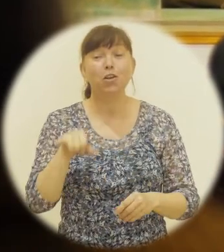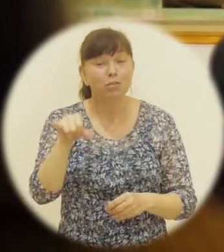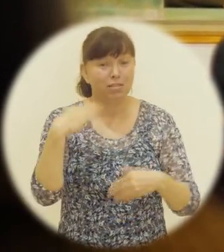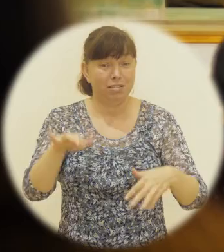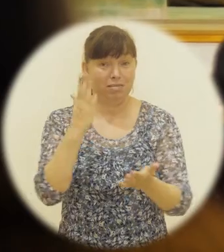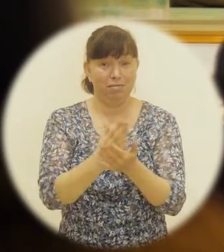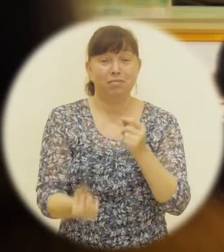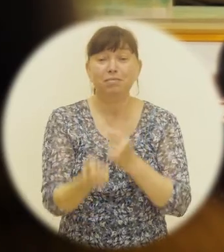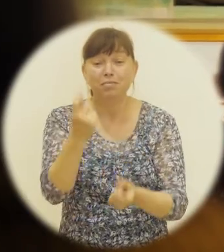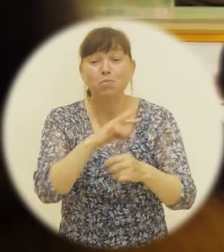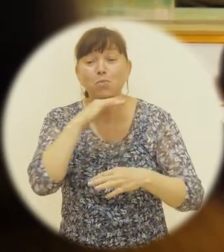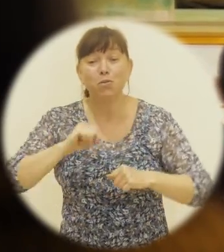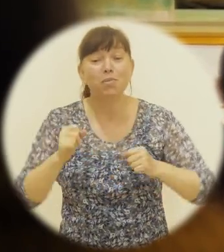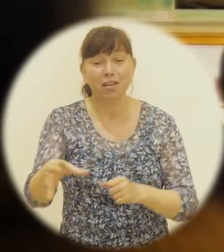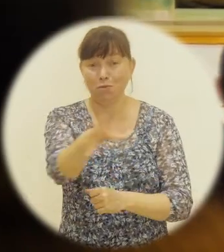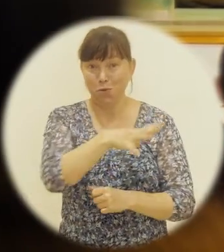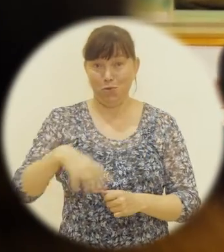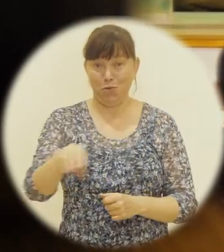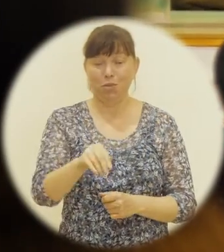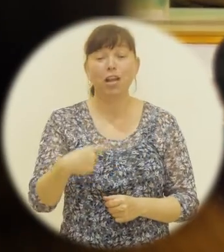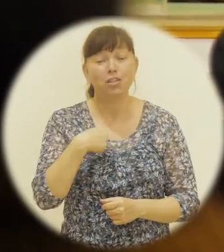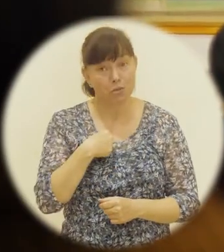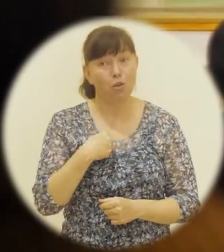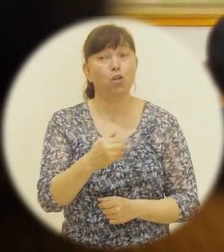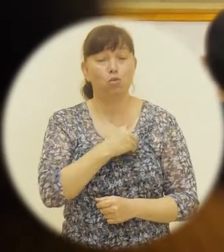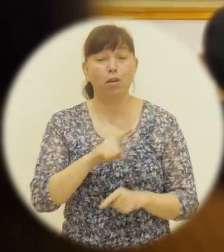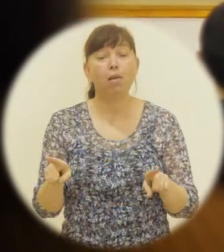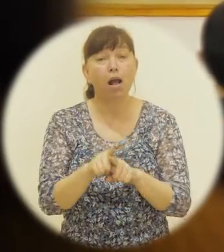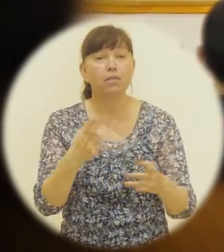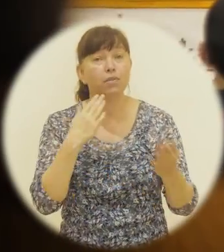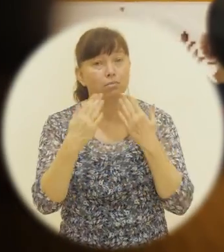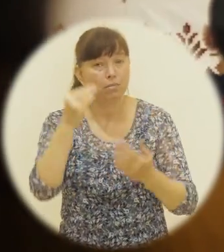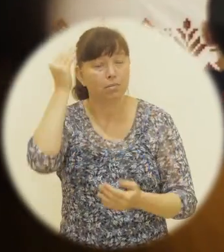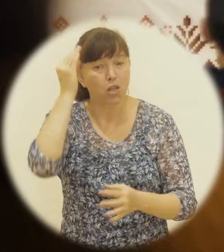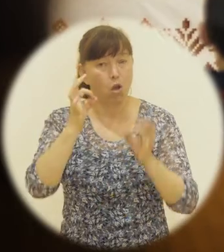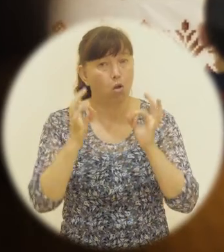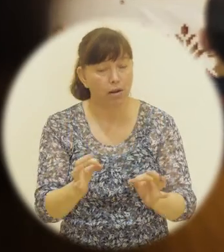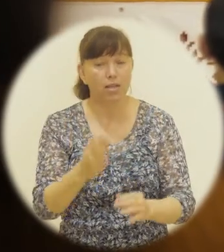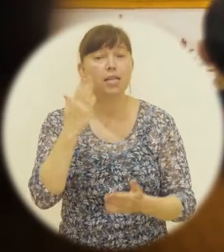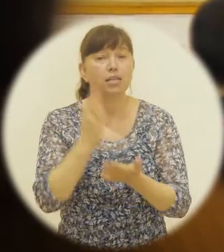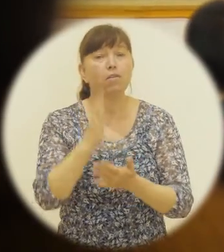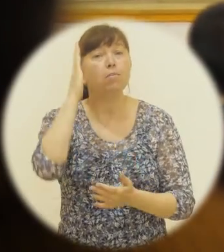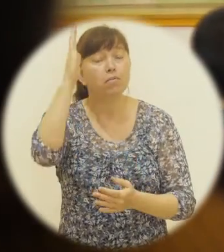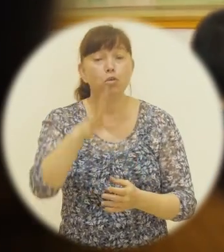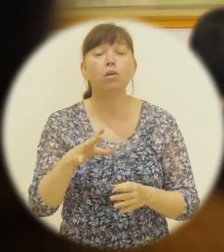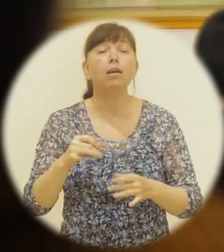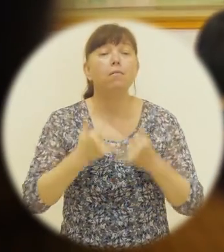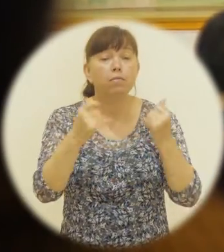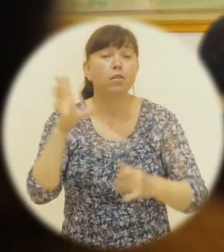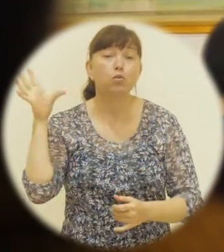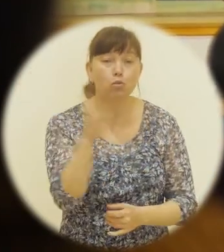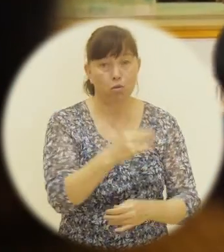atât de mulți prieteni pe voi, pe toți. Iar noi dorim ca o astfel de atitudine corectă să avem pe viitor, față de tot!